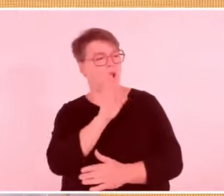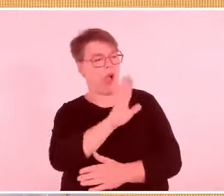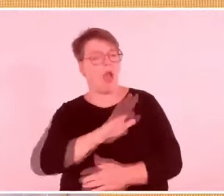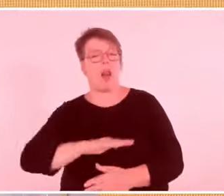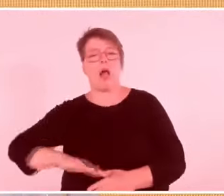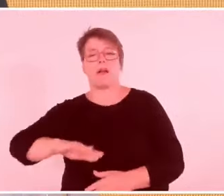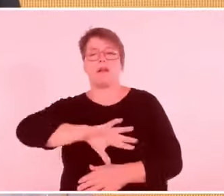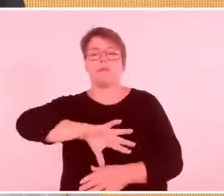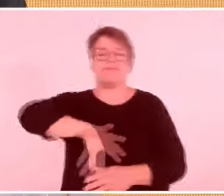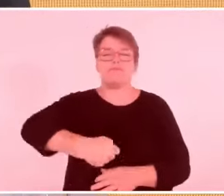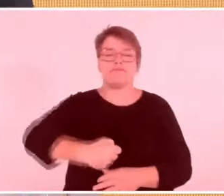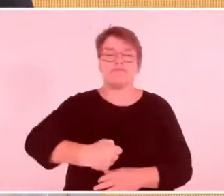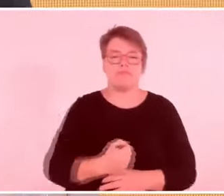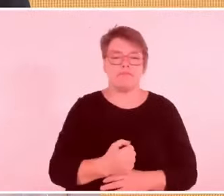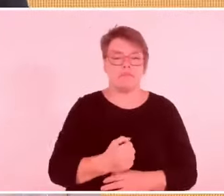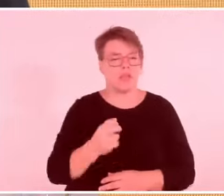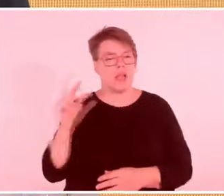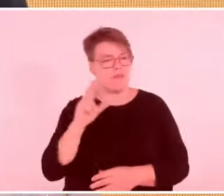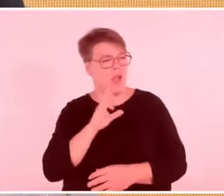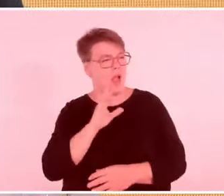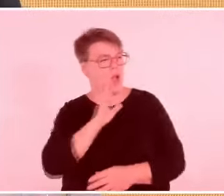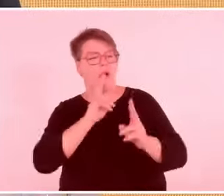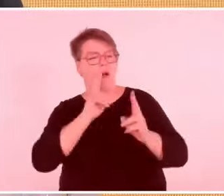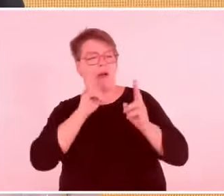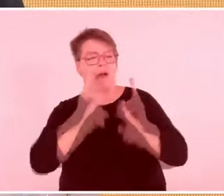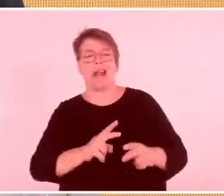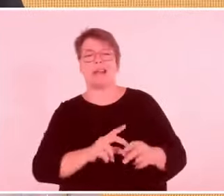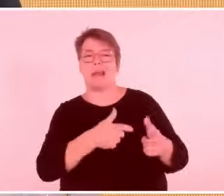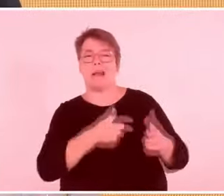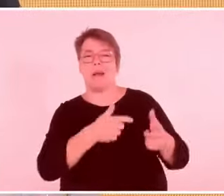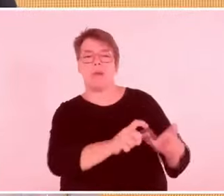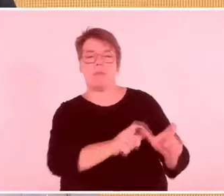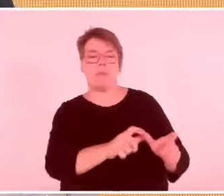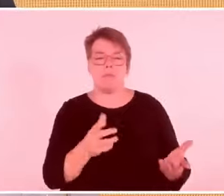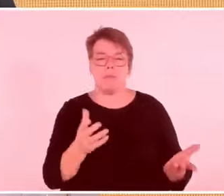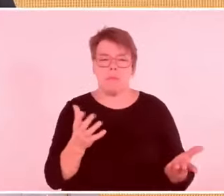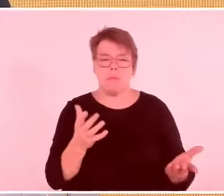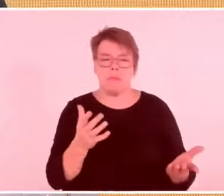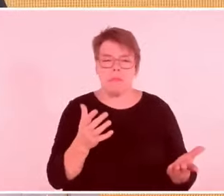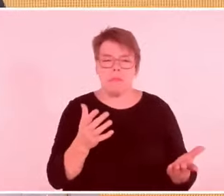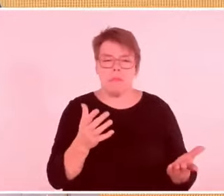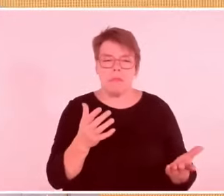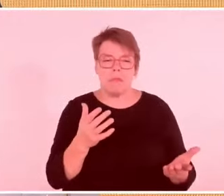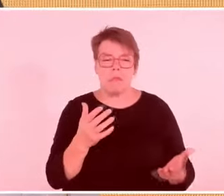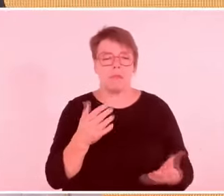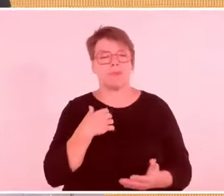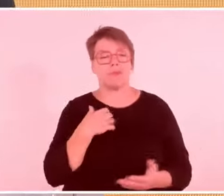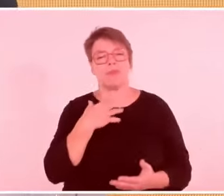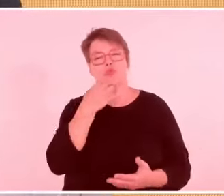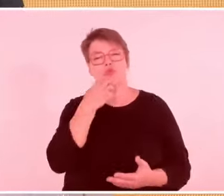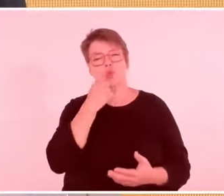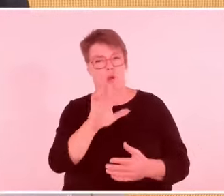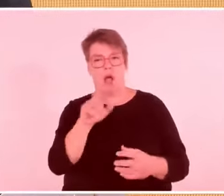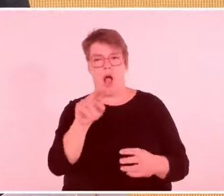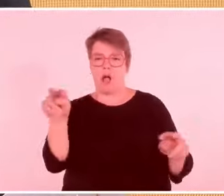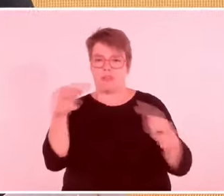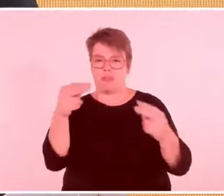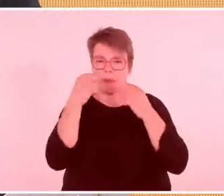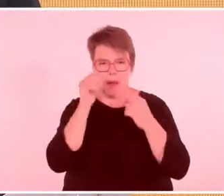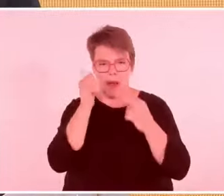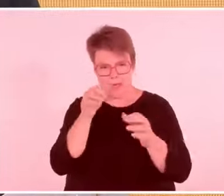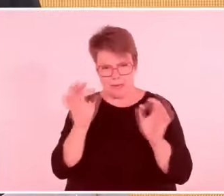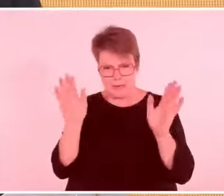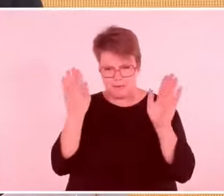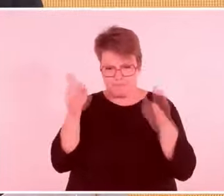Aufmerksamkeit auf einen Detail richten. Ich glaube, das letzte Wort